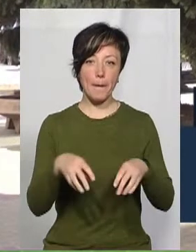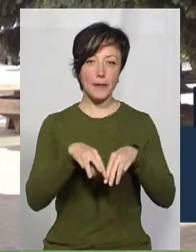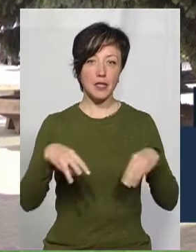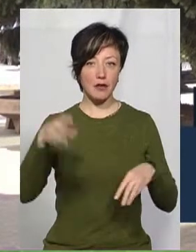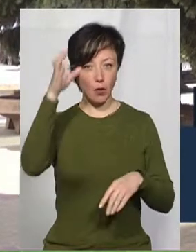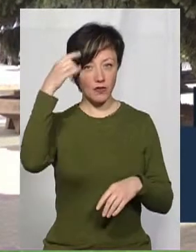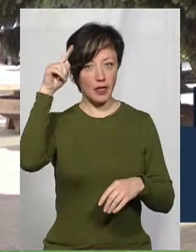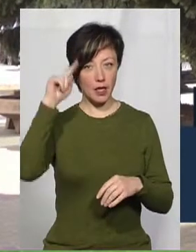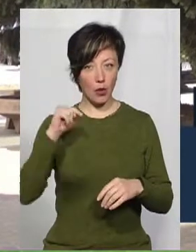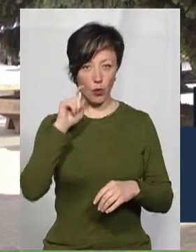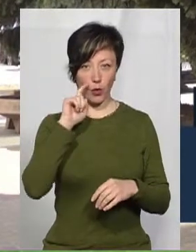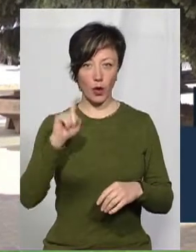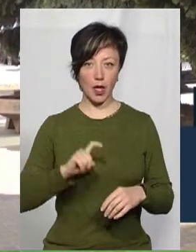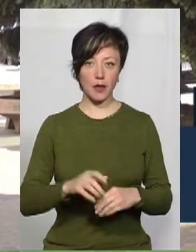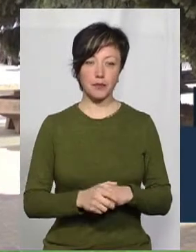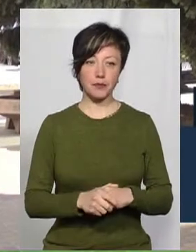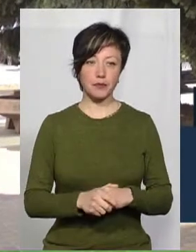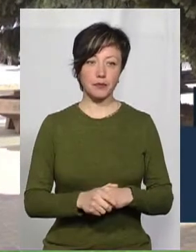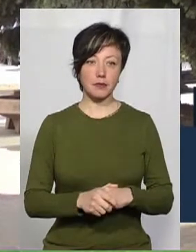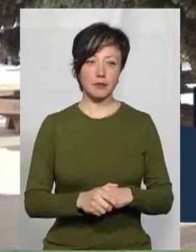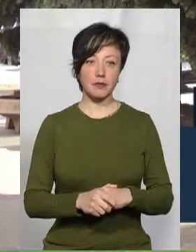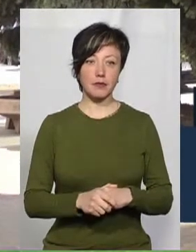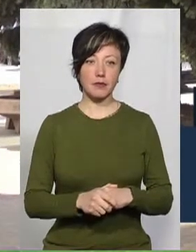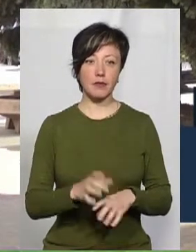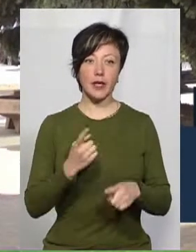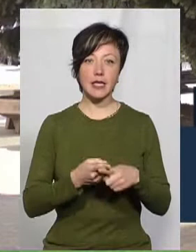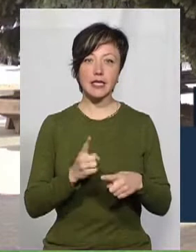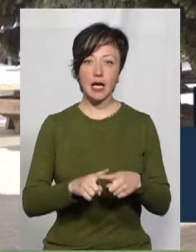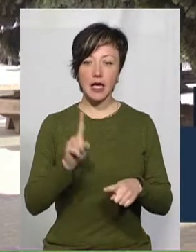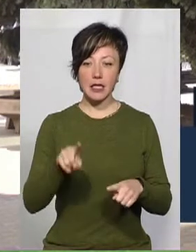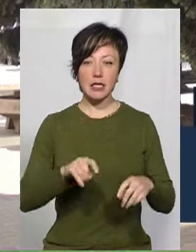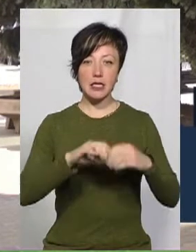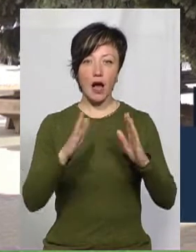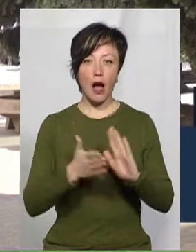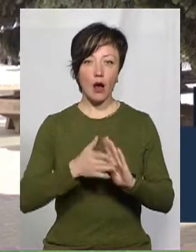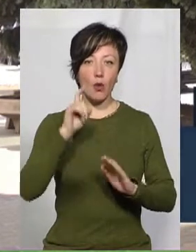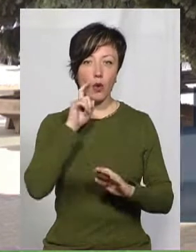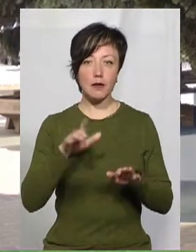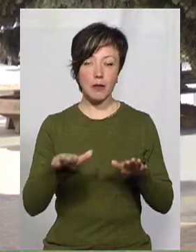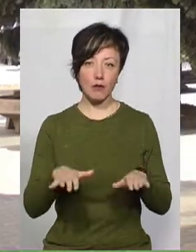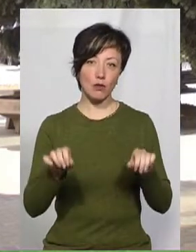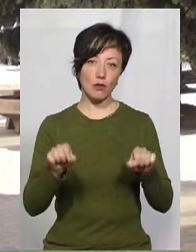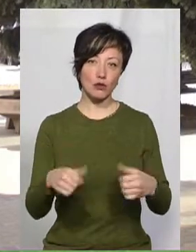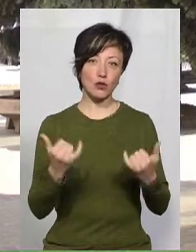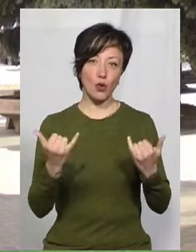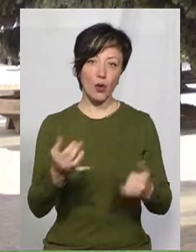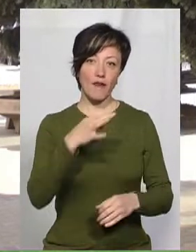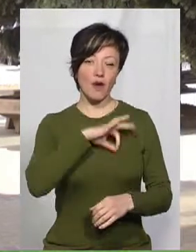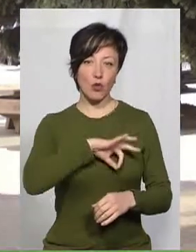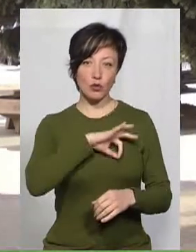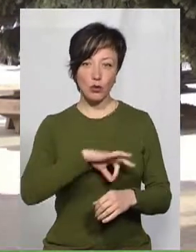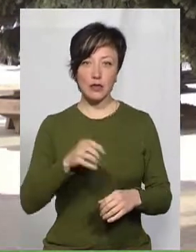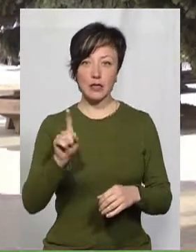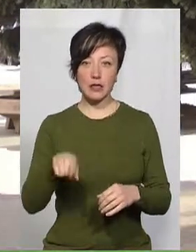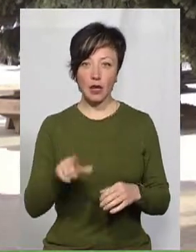України. Це ті загальноукраїнські такі платформи, які ми можемо сьогодні використовувати і